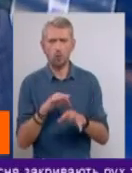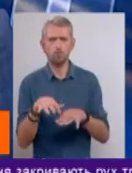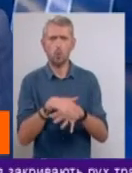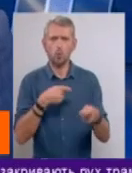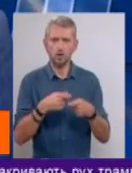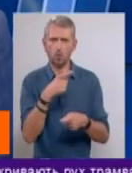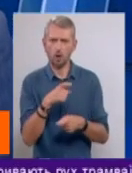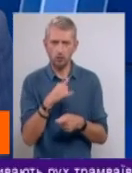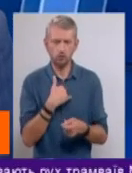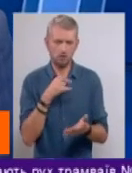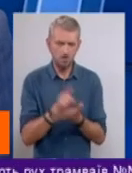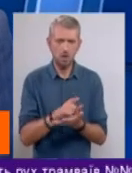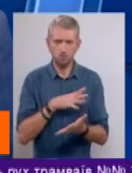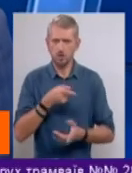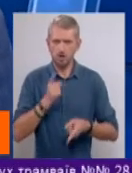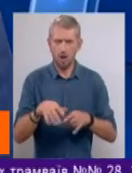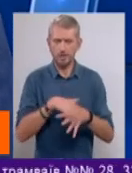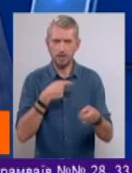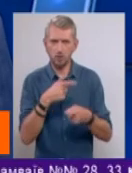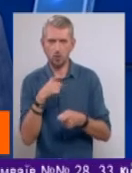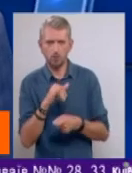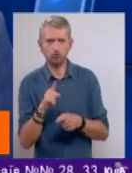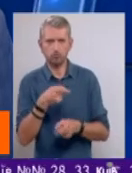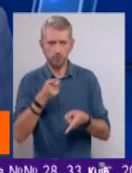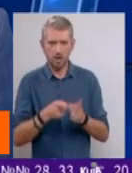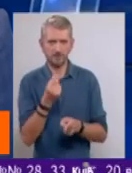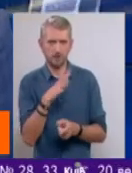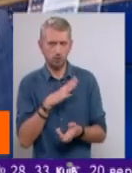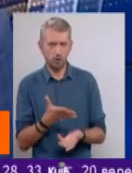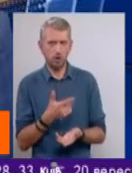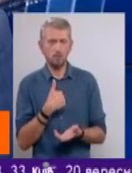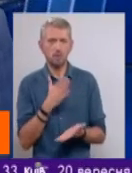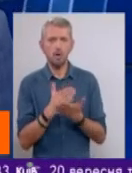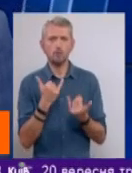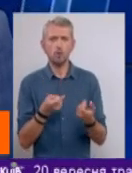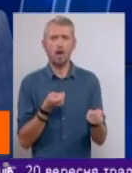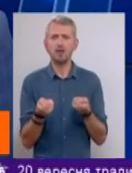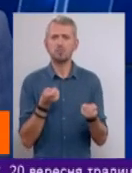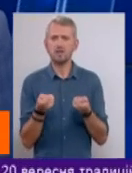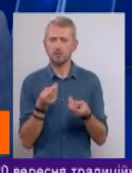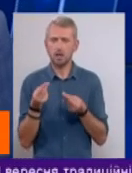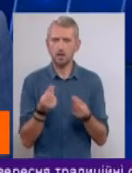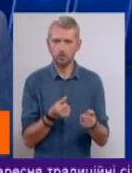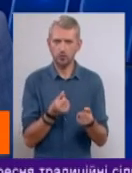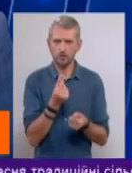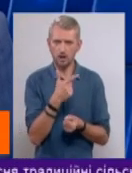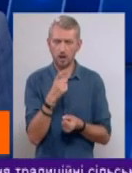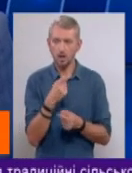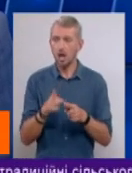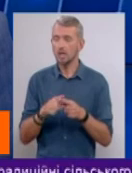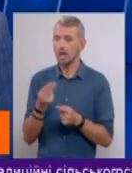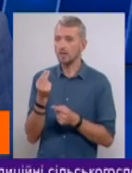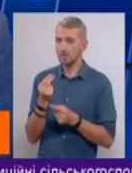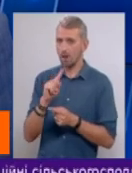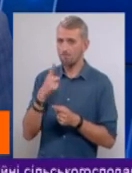перейти до ринку газу, реальної ринку газу, щоб мали реальну ціну на газ. Ми маємо сьогодні адміністративну ціну на газ, яку визначає Кабінет Міністрів. Я, ціна тоді